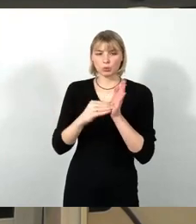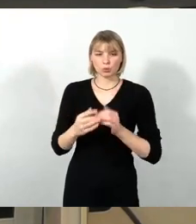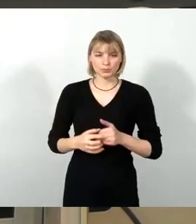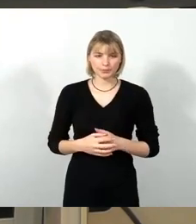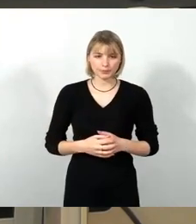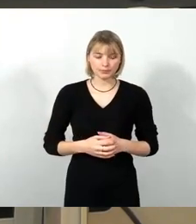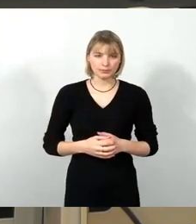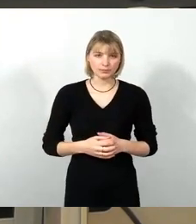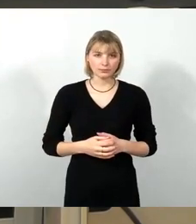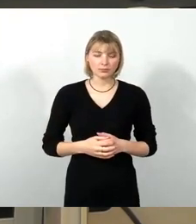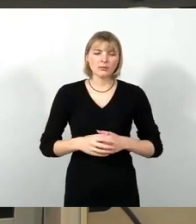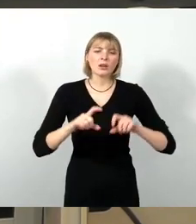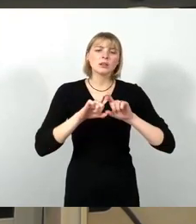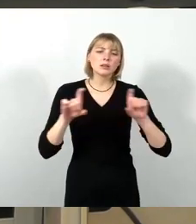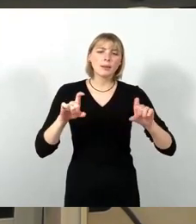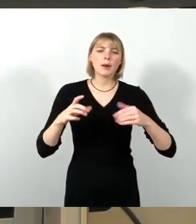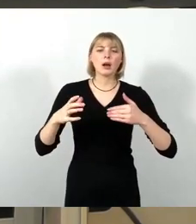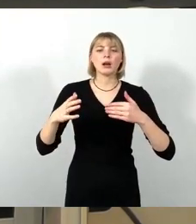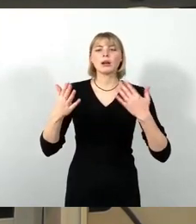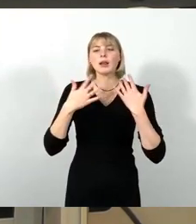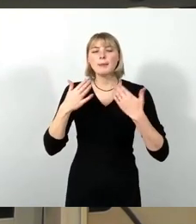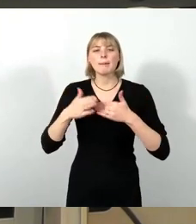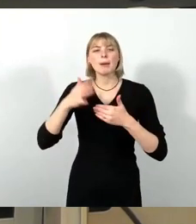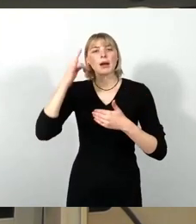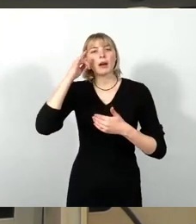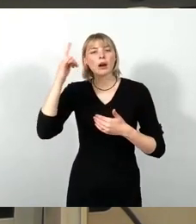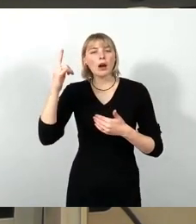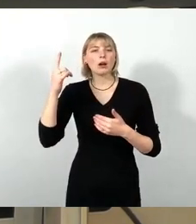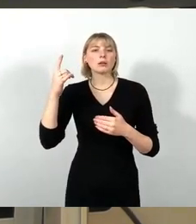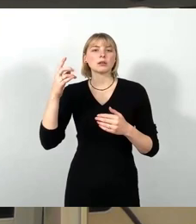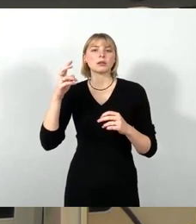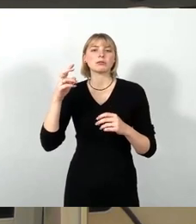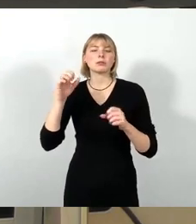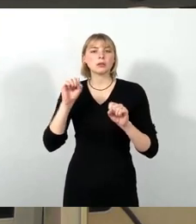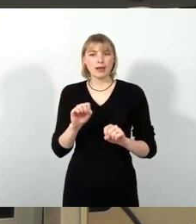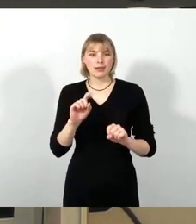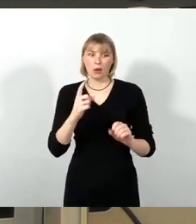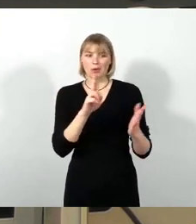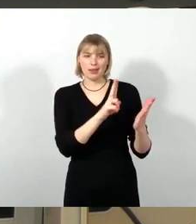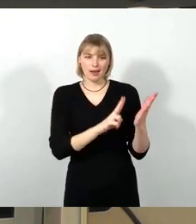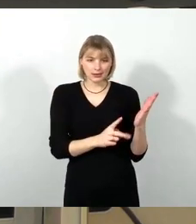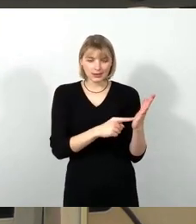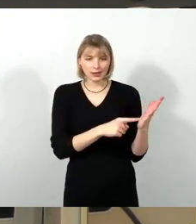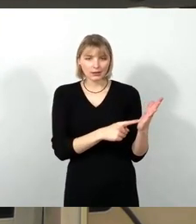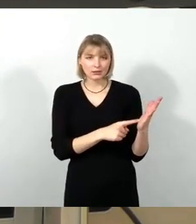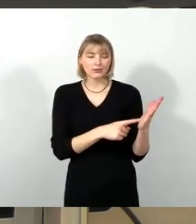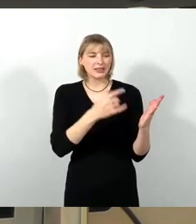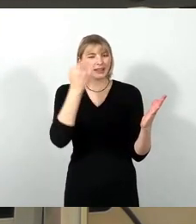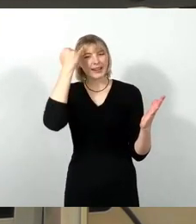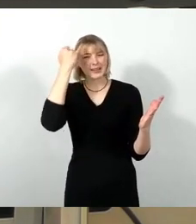Thema Klimabeirat, das kann man gerne nachlesen, ist eine Idee, die zu Beginn dieser